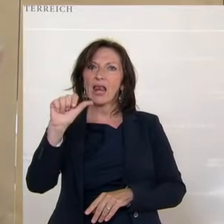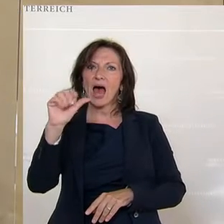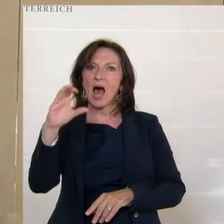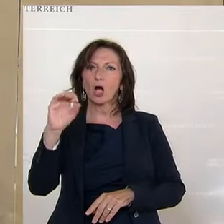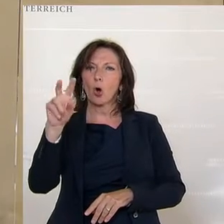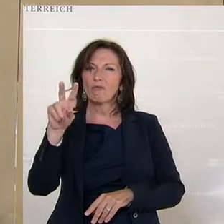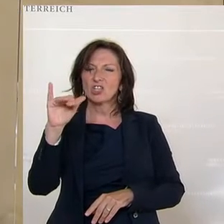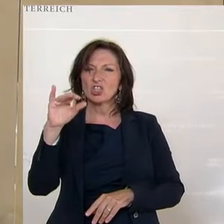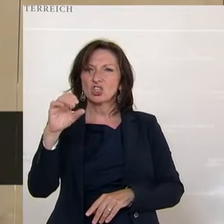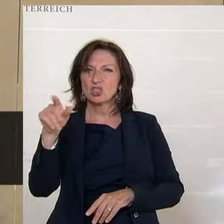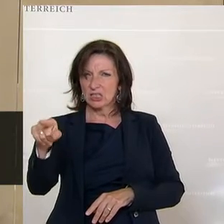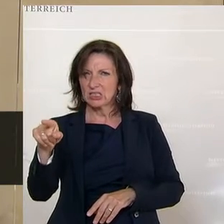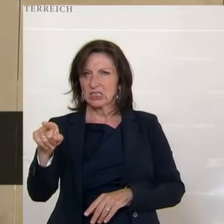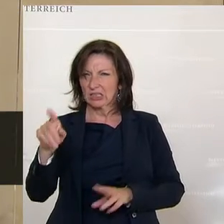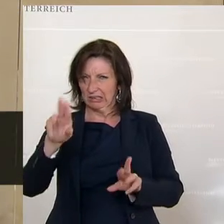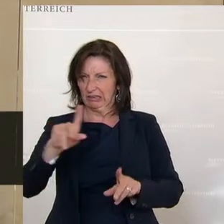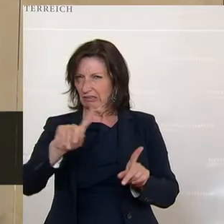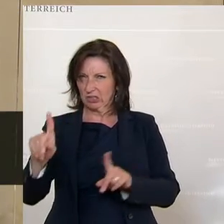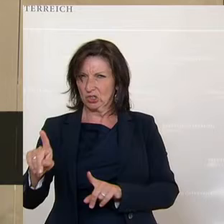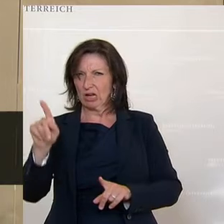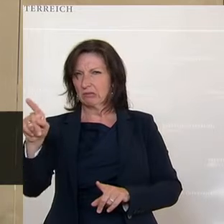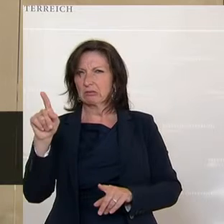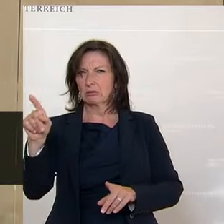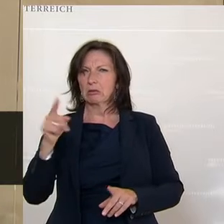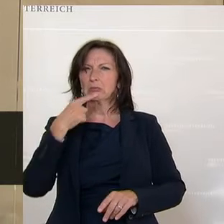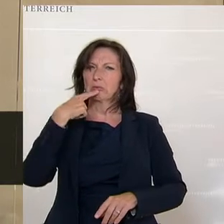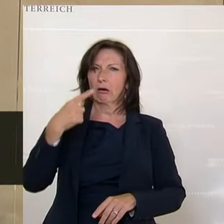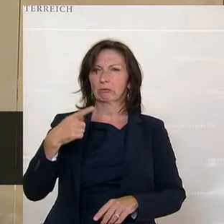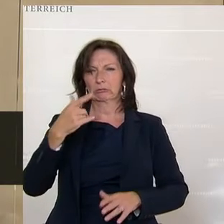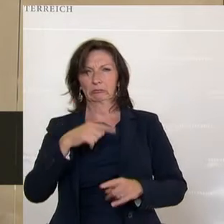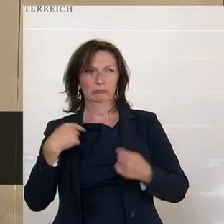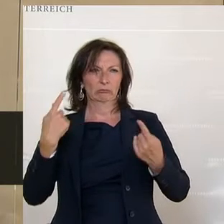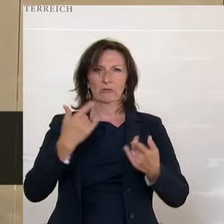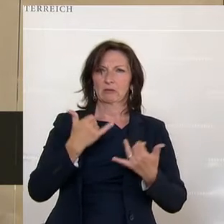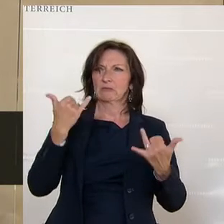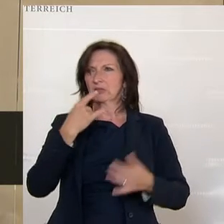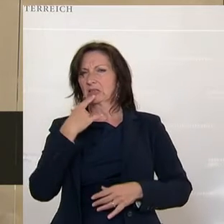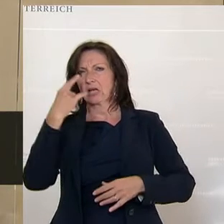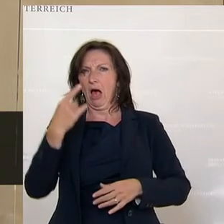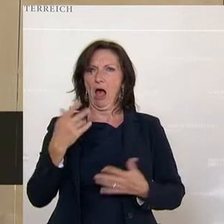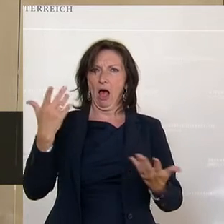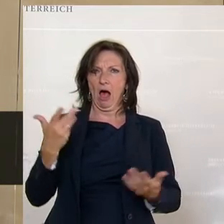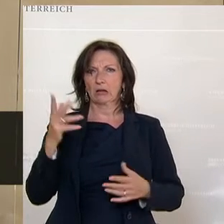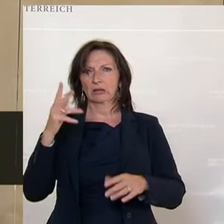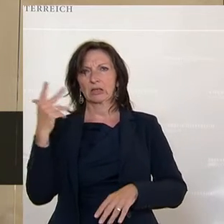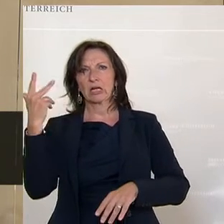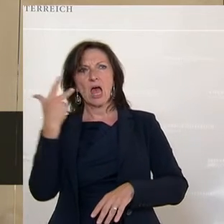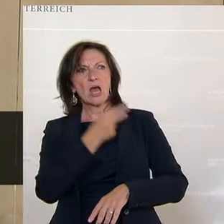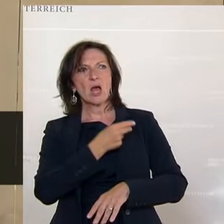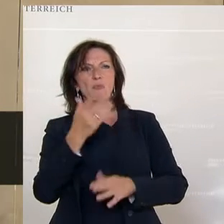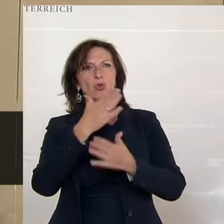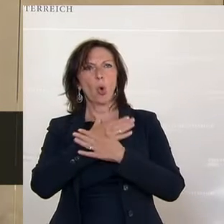wo sie in ihrer tatsächlichen Berichtigung so getan hat, als ob wir behaupten würden, es würde keine Impftodesfälle geben.